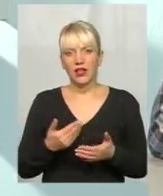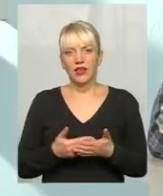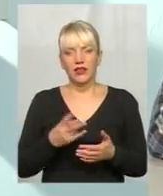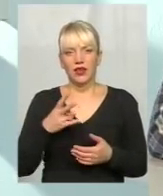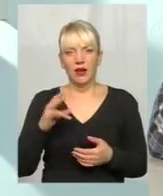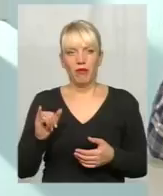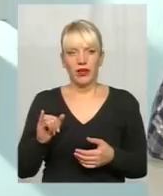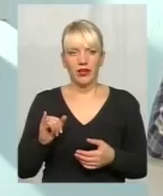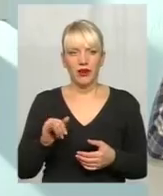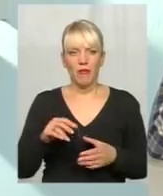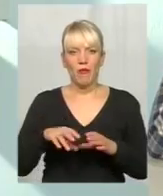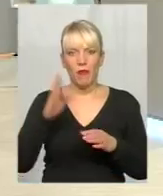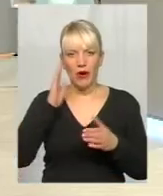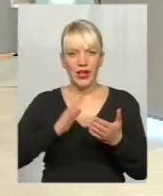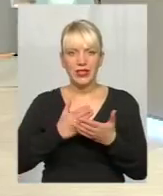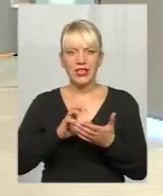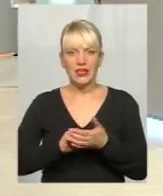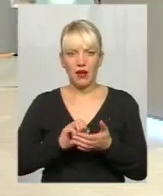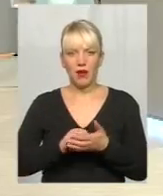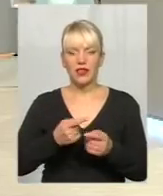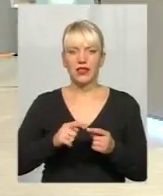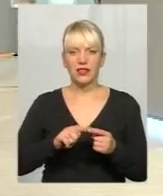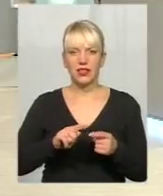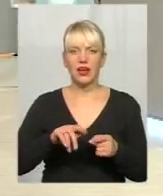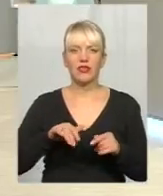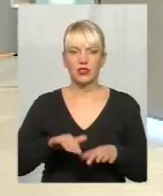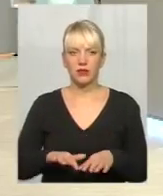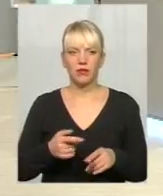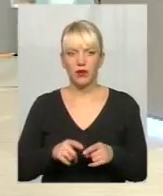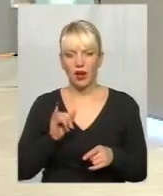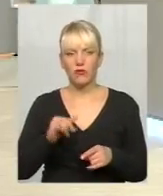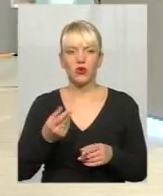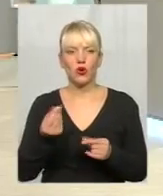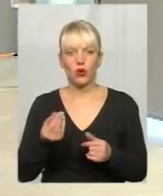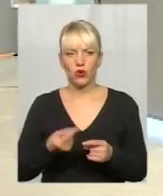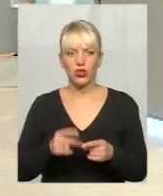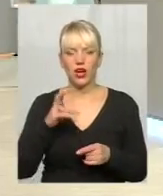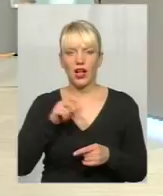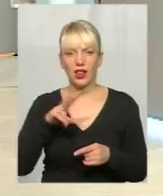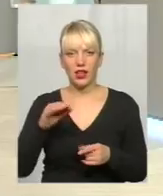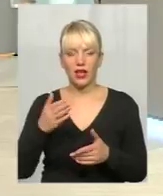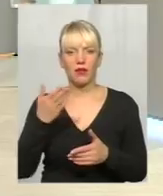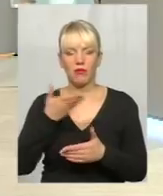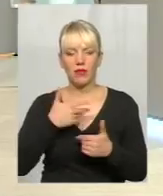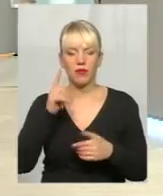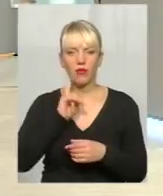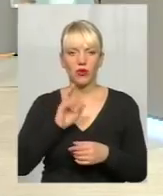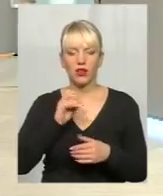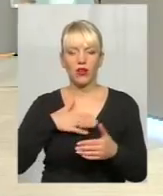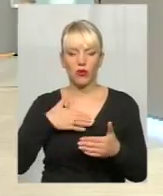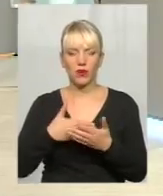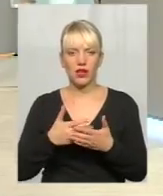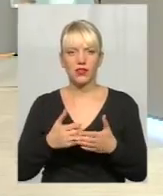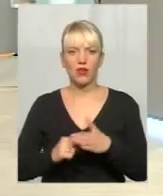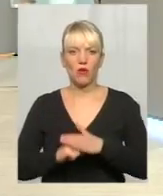Ніби поліція займається цією справою, питала, люди дали свідчення, ті, хто брали гроші, ті, хто давали. Але ми, поки є громадянська мережа опора, ми не